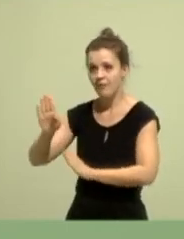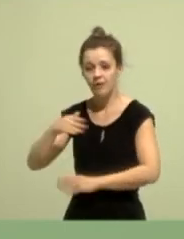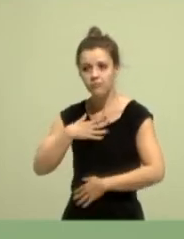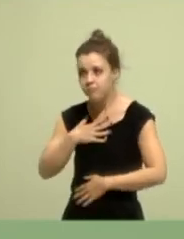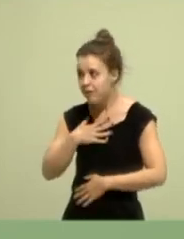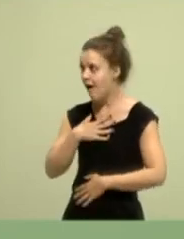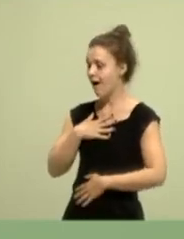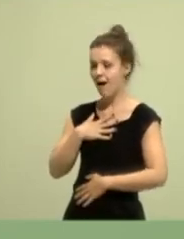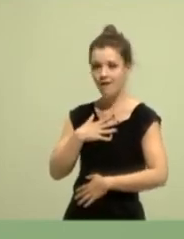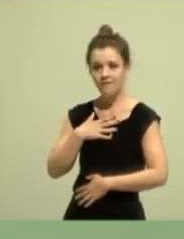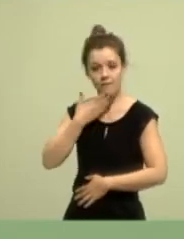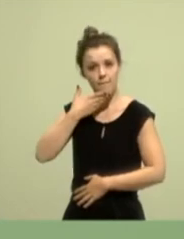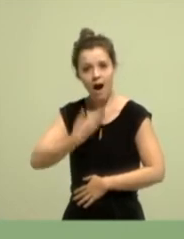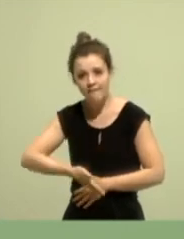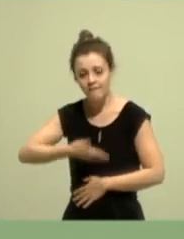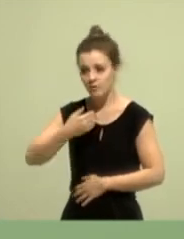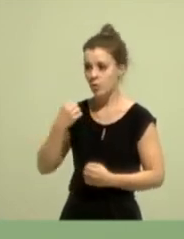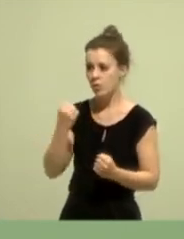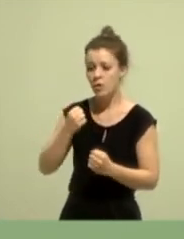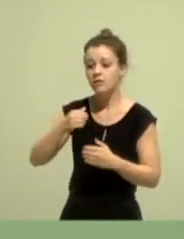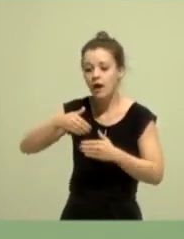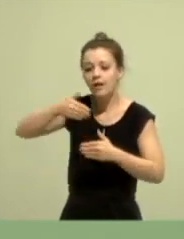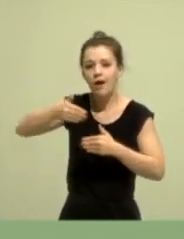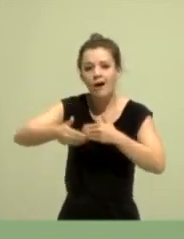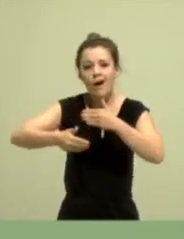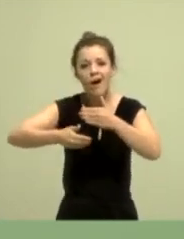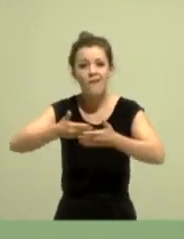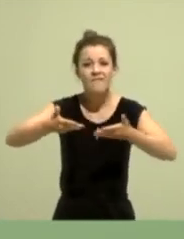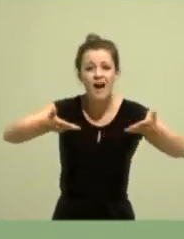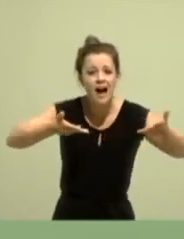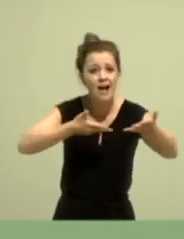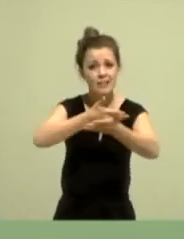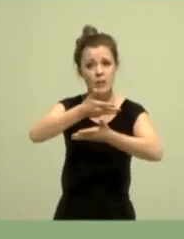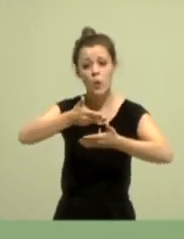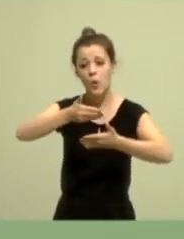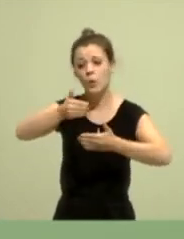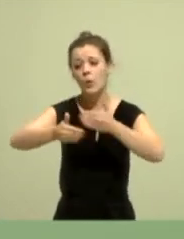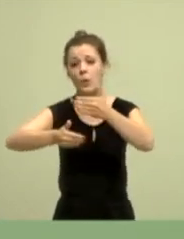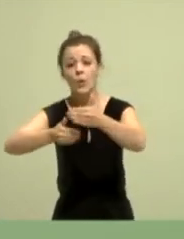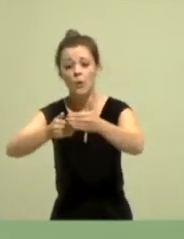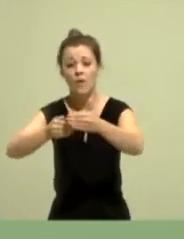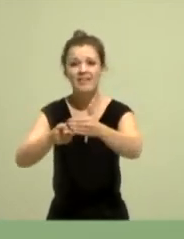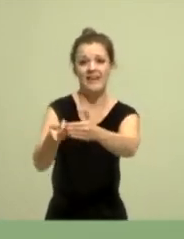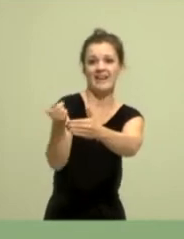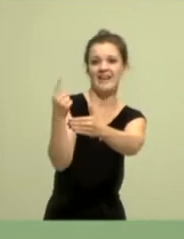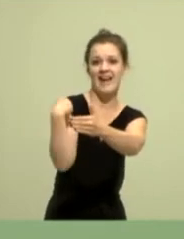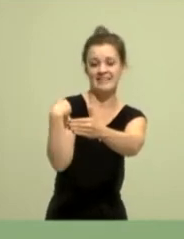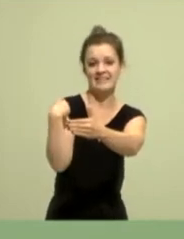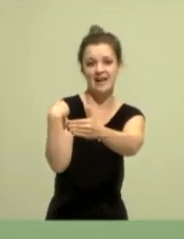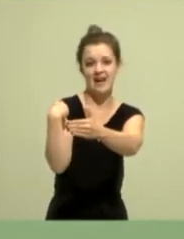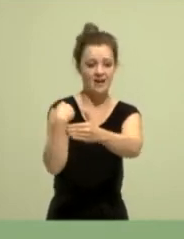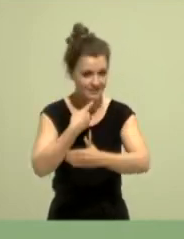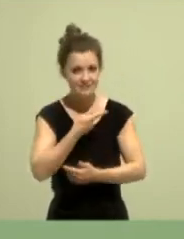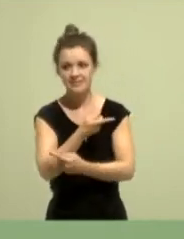der Verhandlungen und dann mit der Krönung gestern dieser großartigen